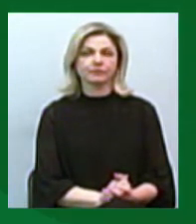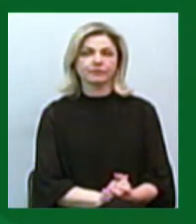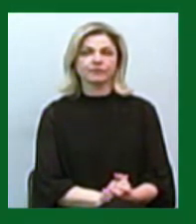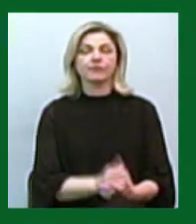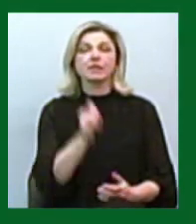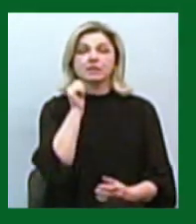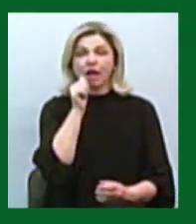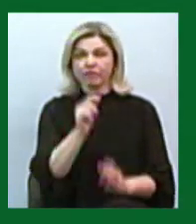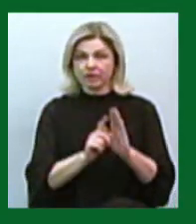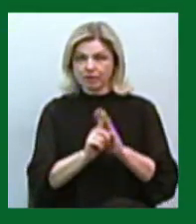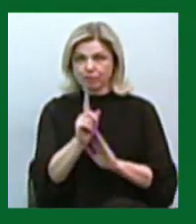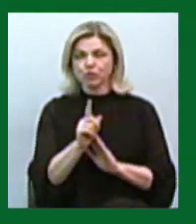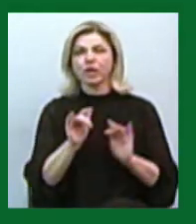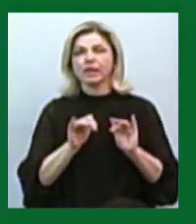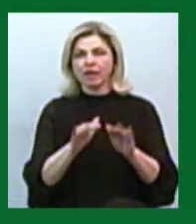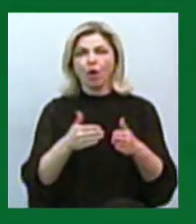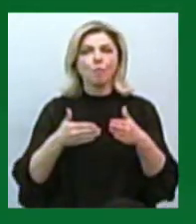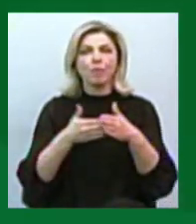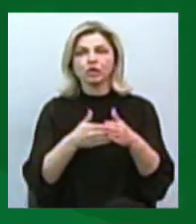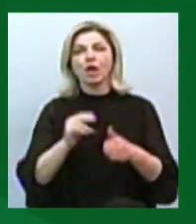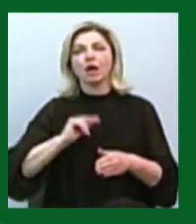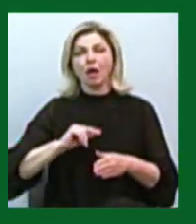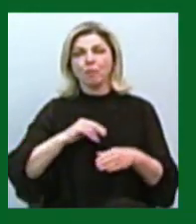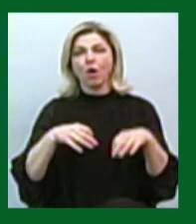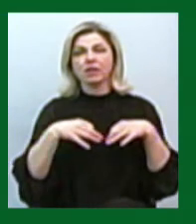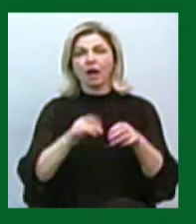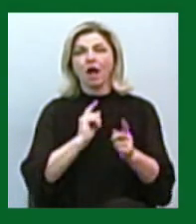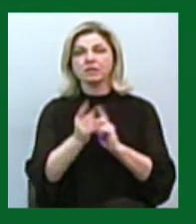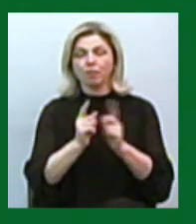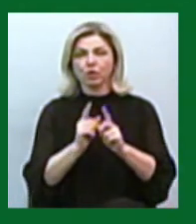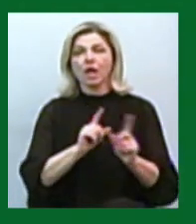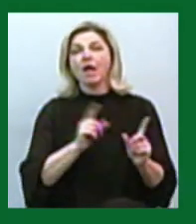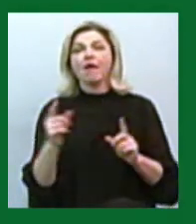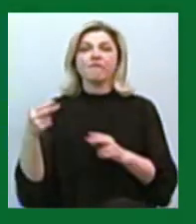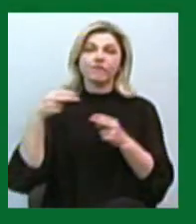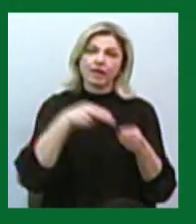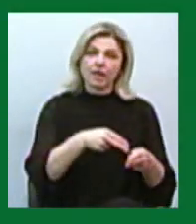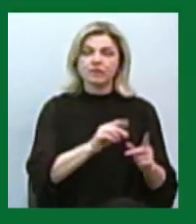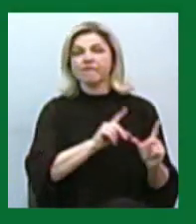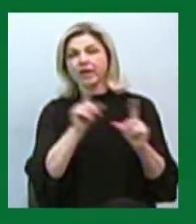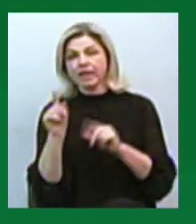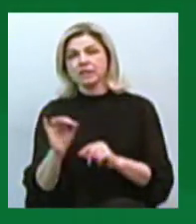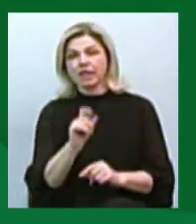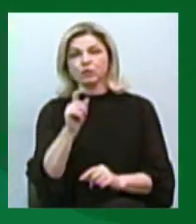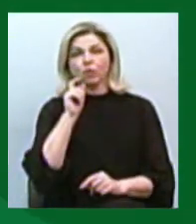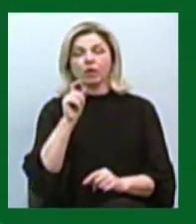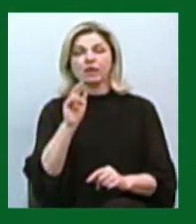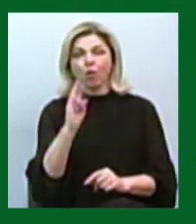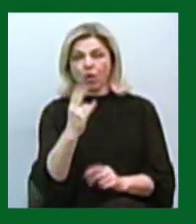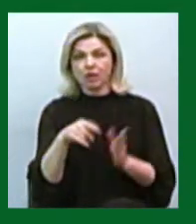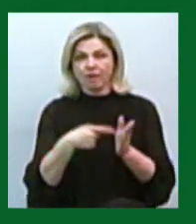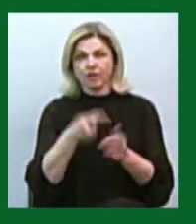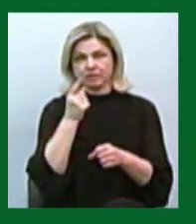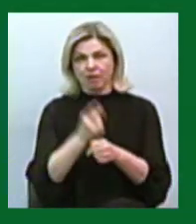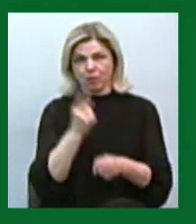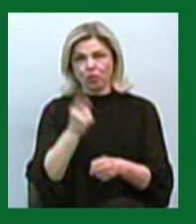Відзавтра починає діяти обмеження роботи транспорту. Виїзд та в'їзд до Миколаївської області заборонено. Про це під час